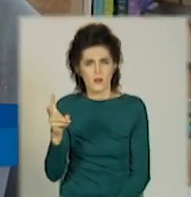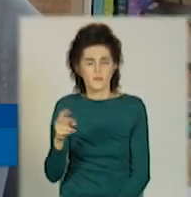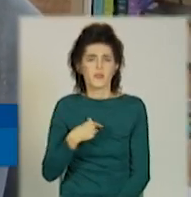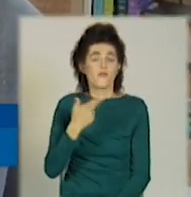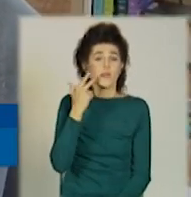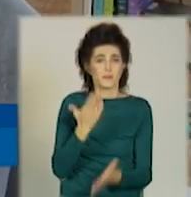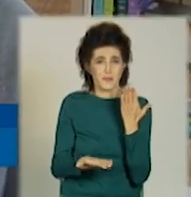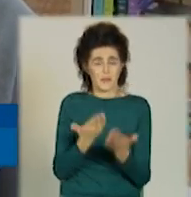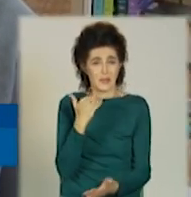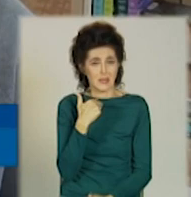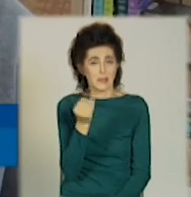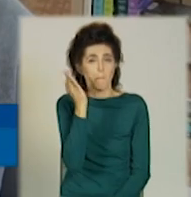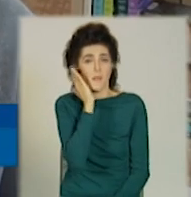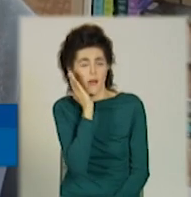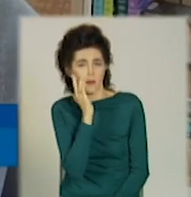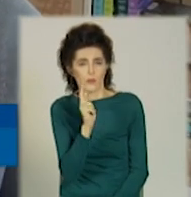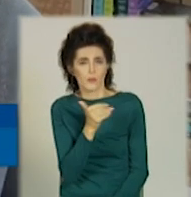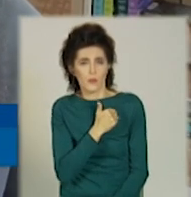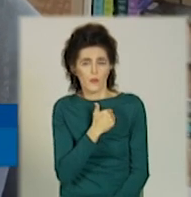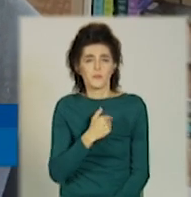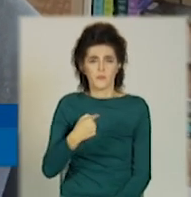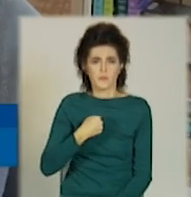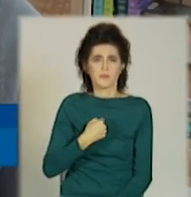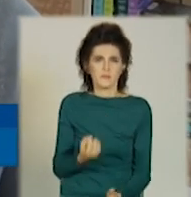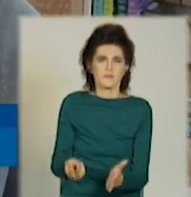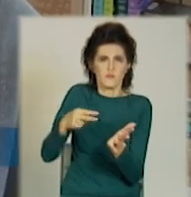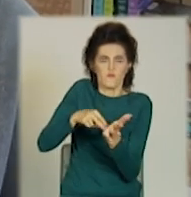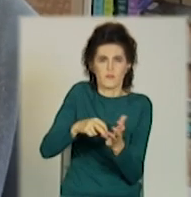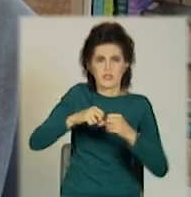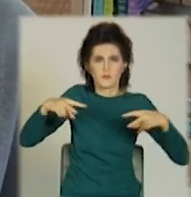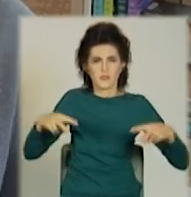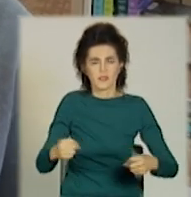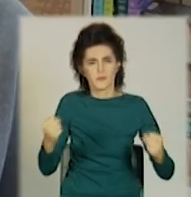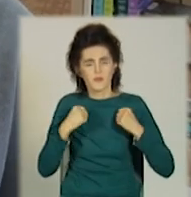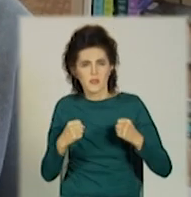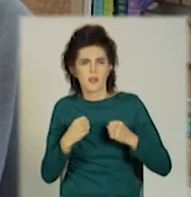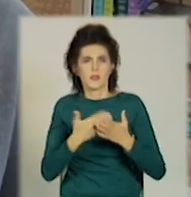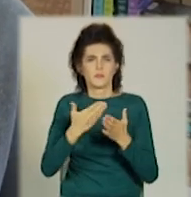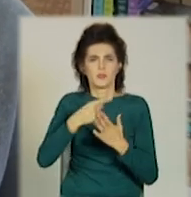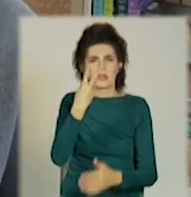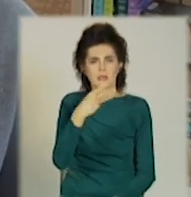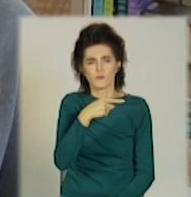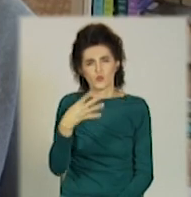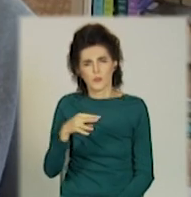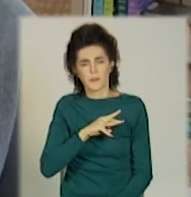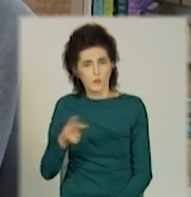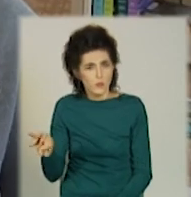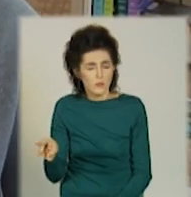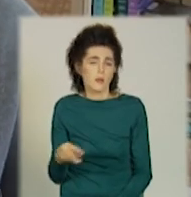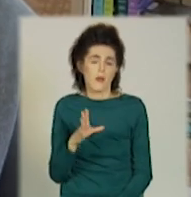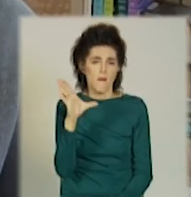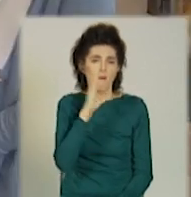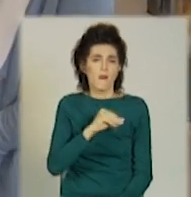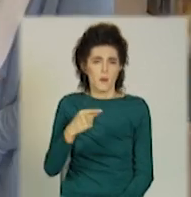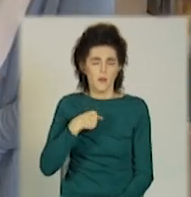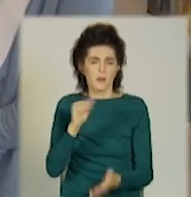планку. Це реально 30 секунд, я не знаю, перезавантаження. Або дуже